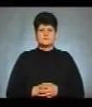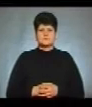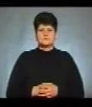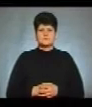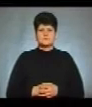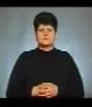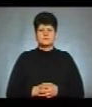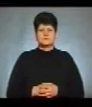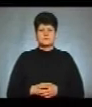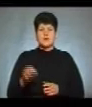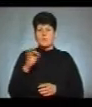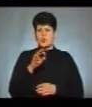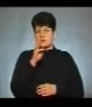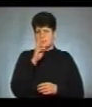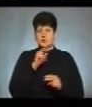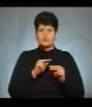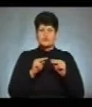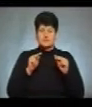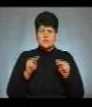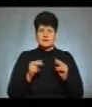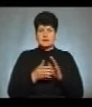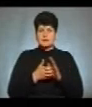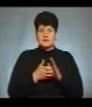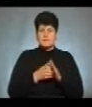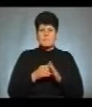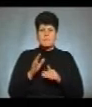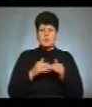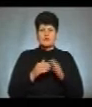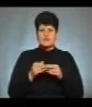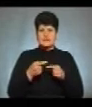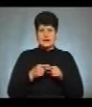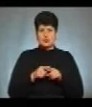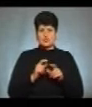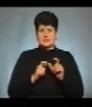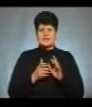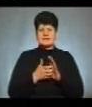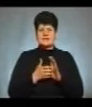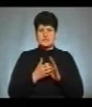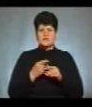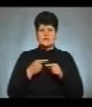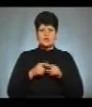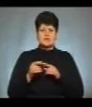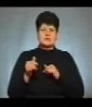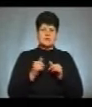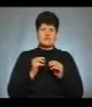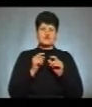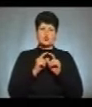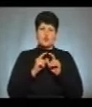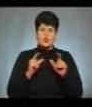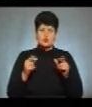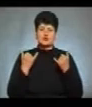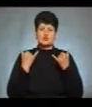Про зарплату вчителів, про недобір у профтехучилищах, нестачу технічного забезпечення у школах.